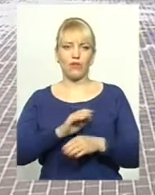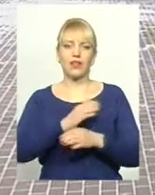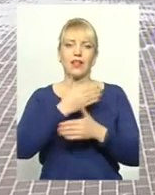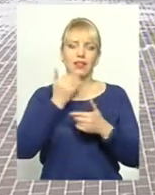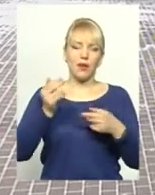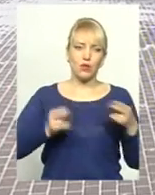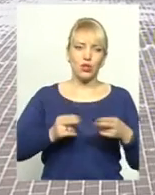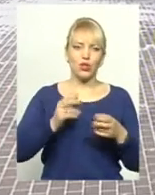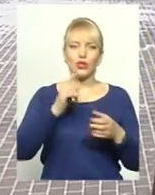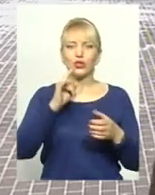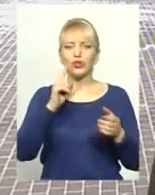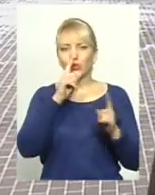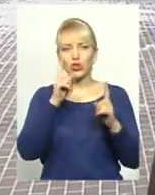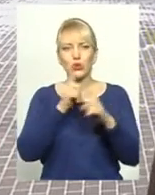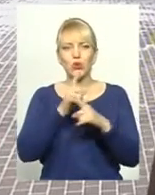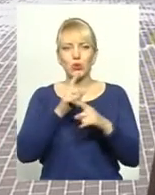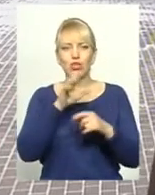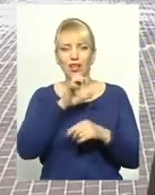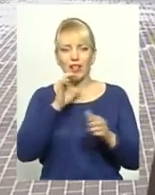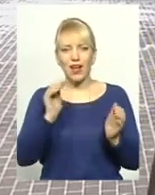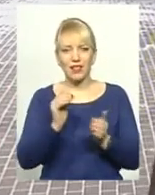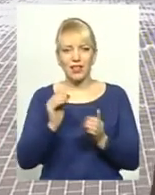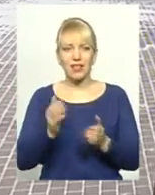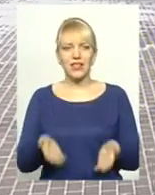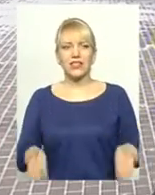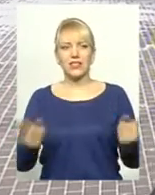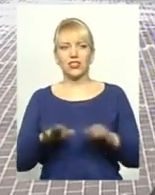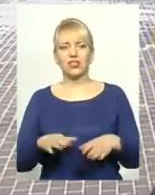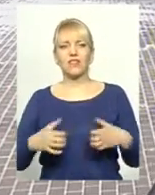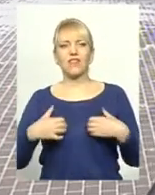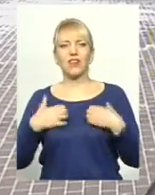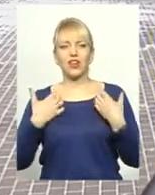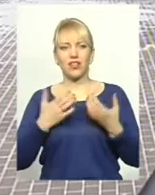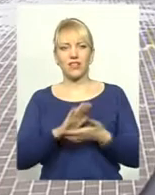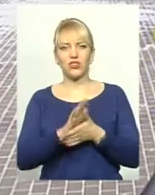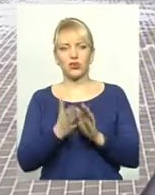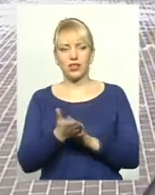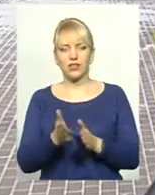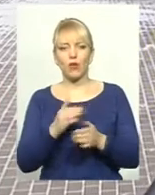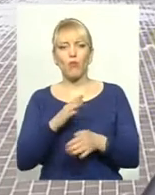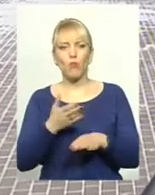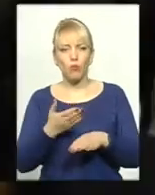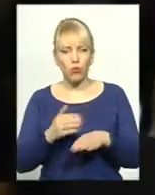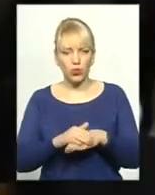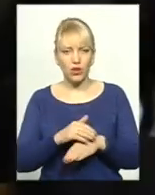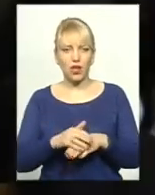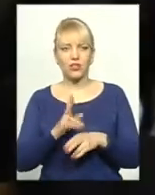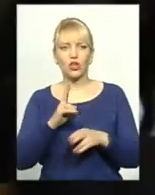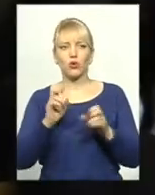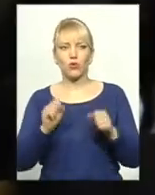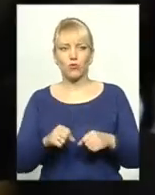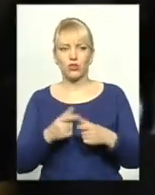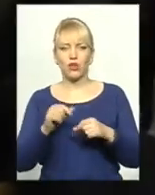суценята, які гинуть сьогодні, залишаються в жахливій ситуації. Будь ласка, хто може, де можете,